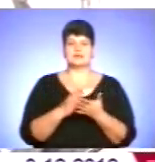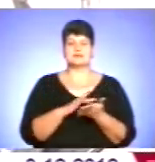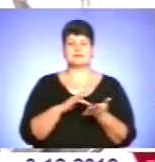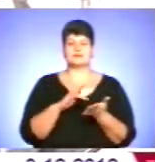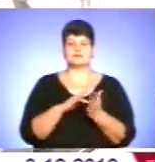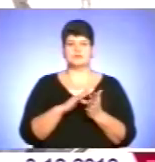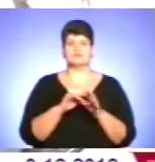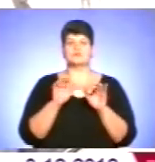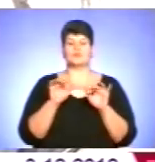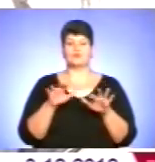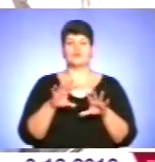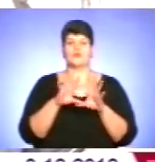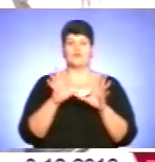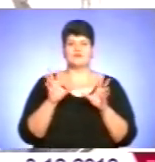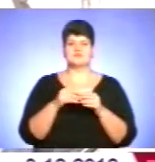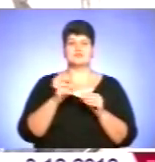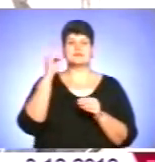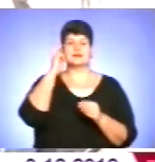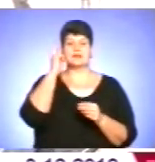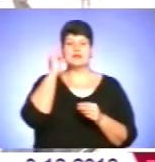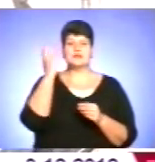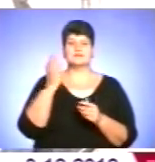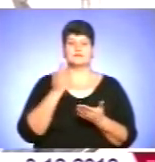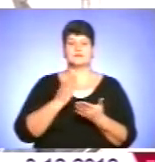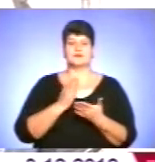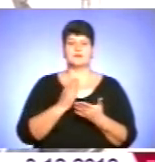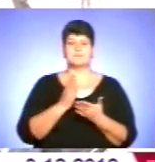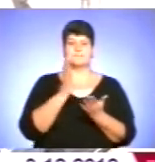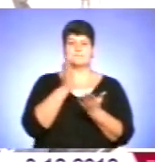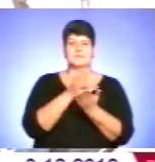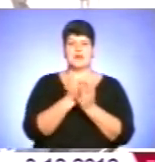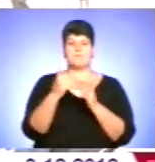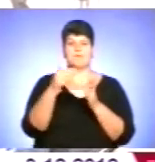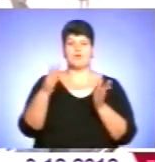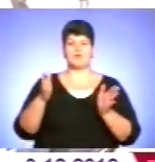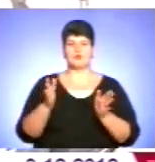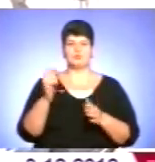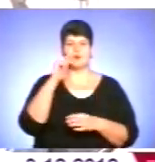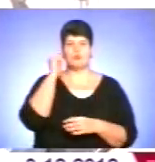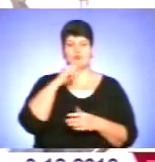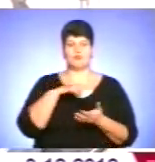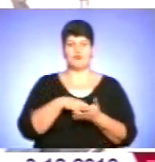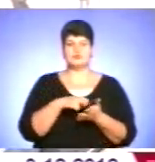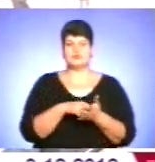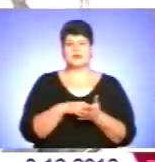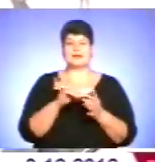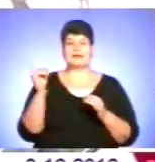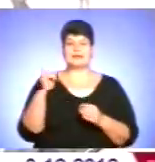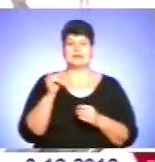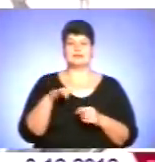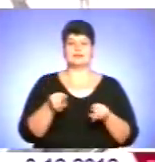способом все із Києва. Йдуть прямо коробочки для Укрпошти, а також